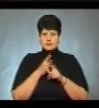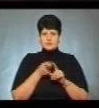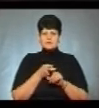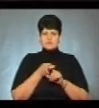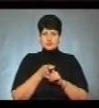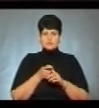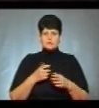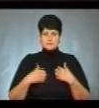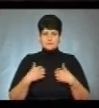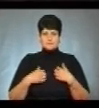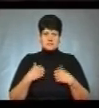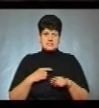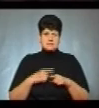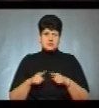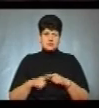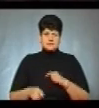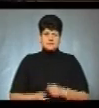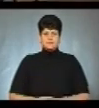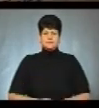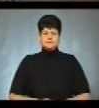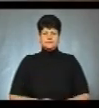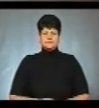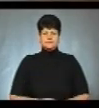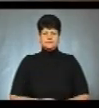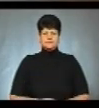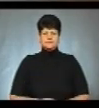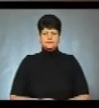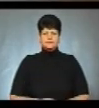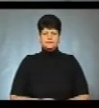поспіх. Богдана Сарабун, Андрій Бодак – Новини.